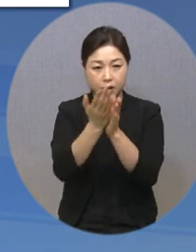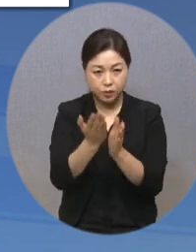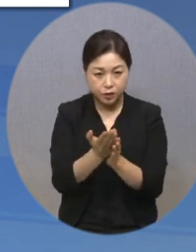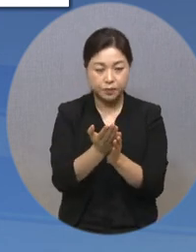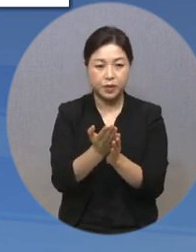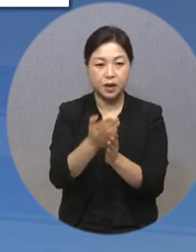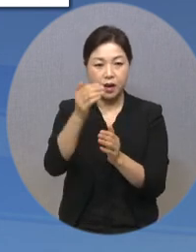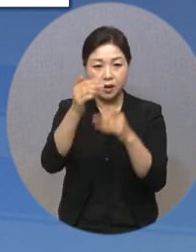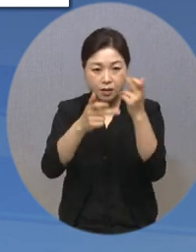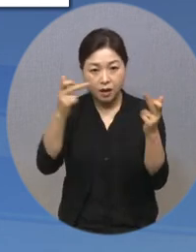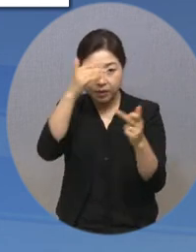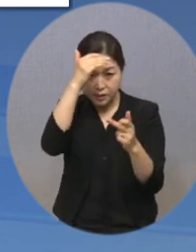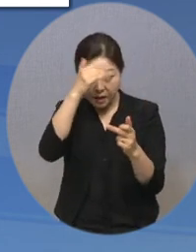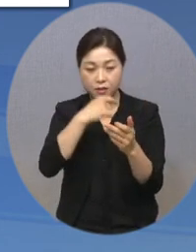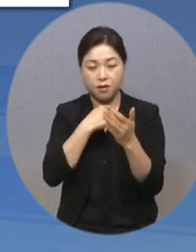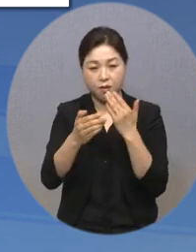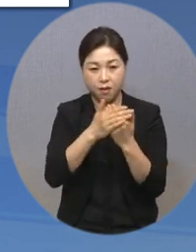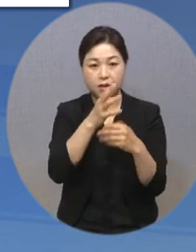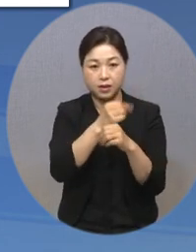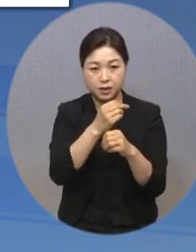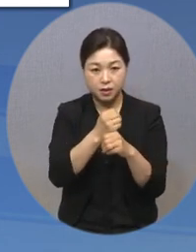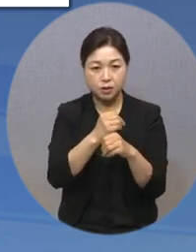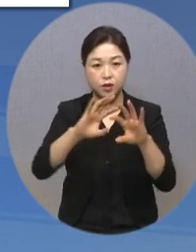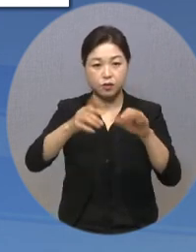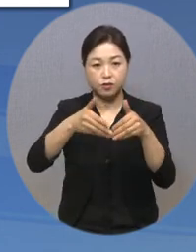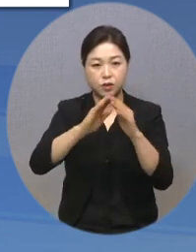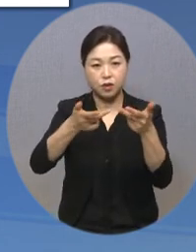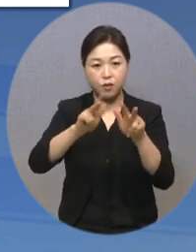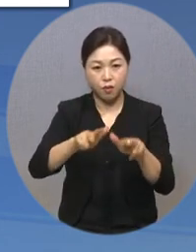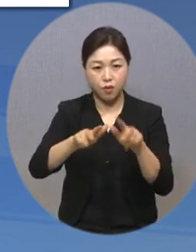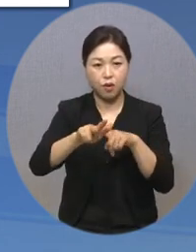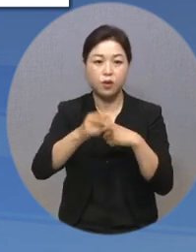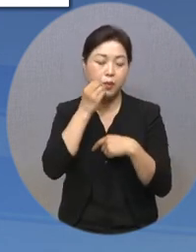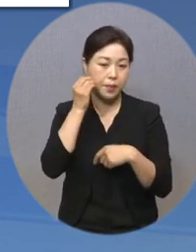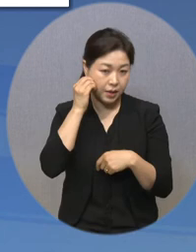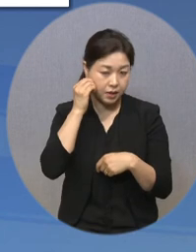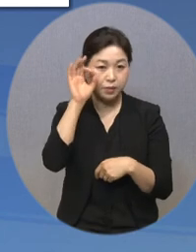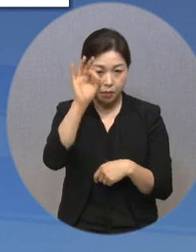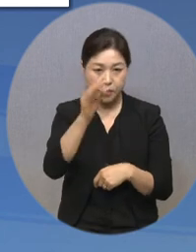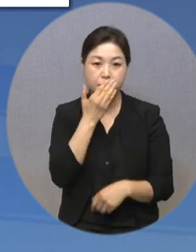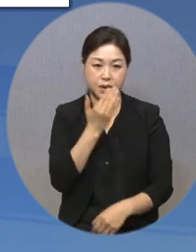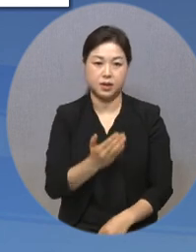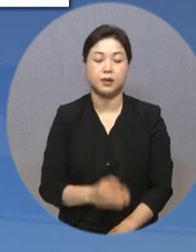일정과 상세 내용은 국립공원공단 누리집에서 확인할 수 있습니다.